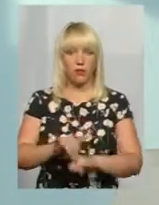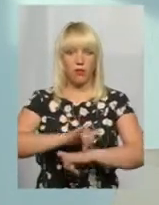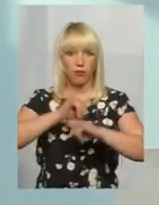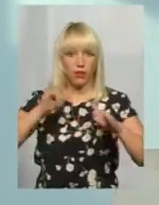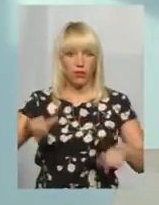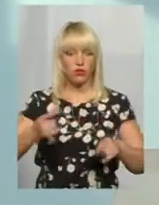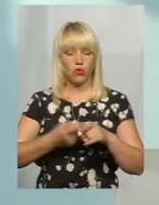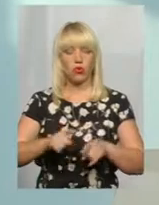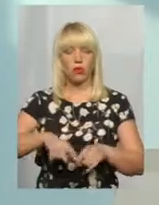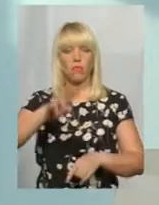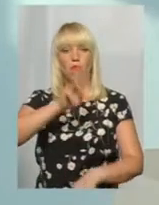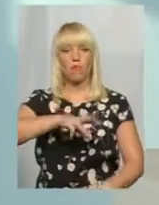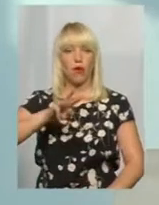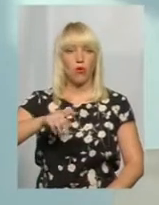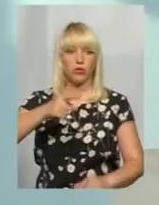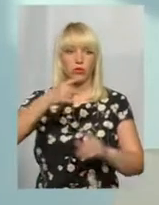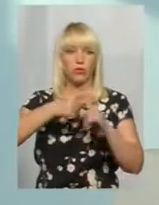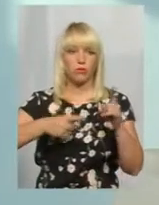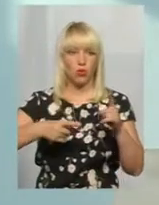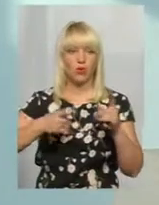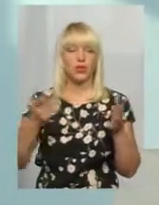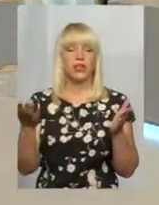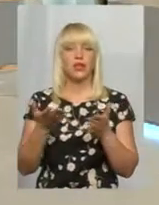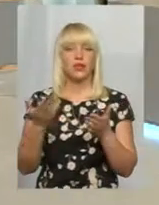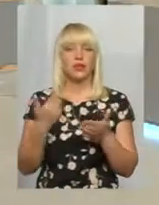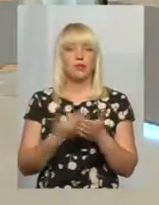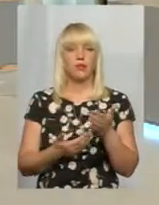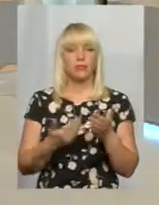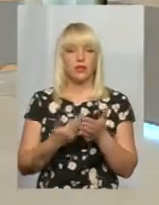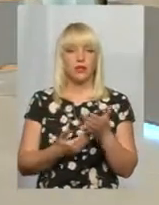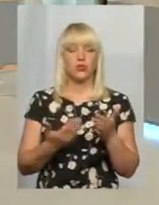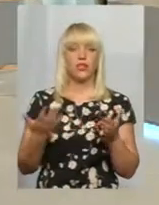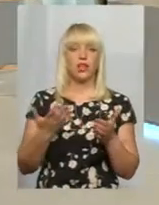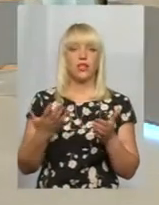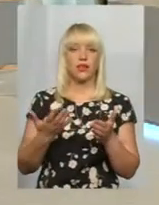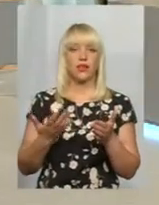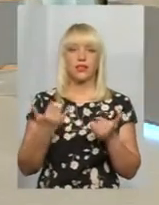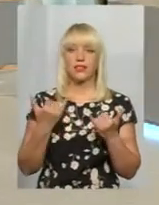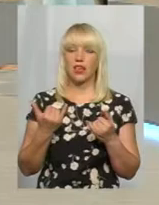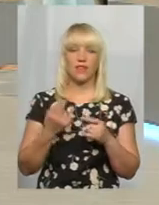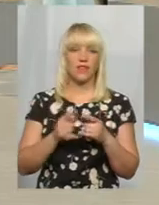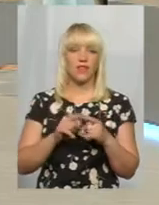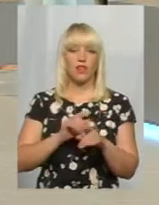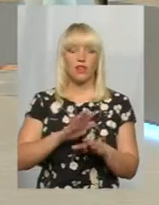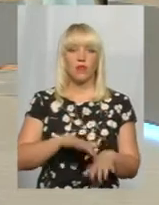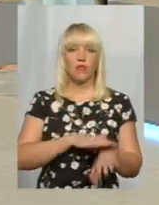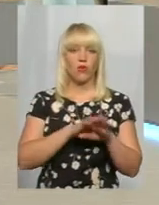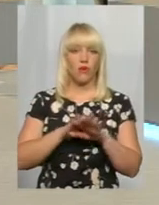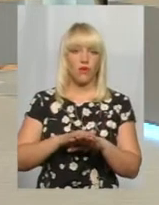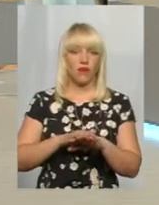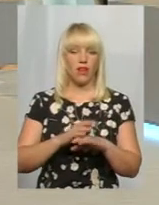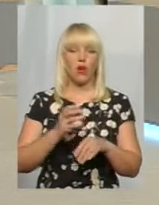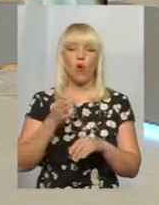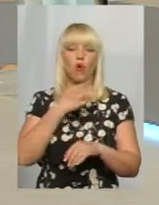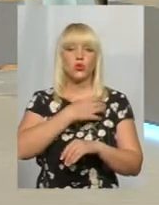Той мільйон з половиною, який, приблизно з половиною, який зараз, він не покриває основні затрати, і